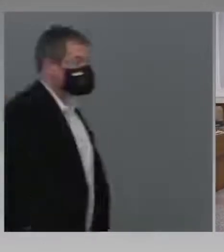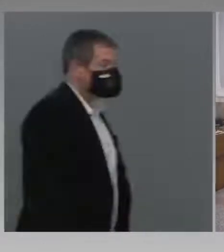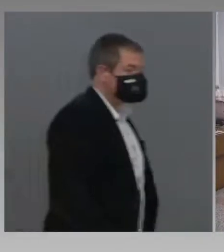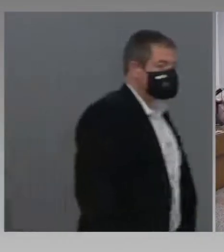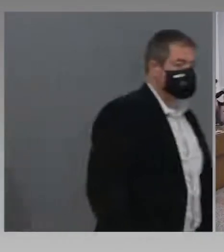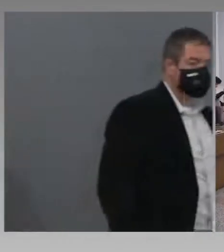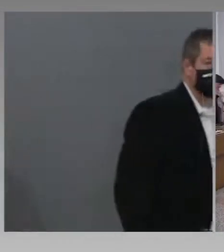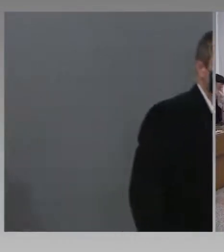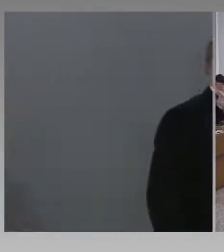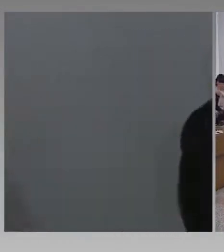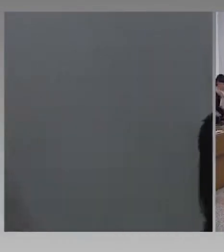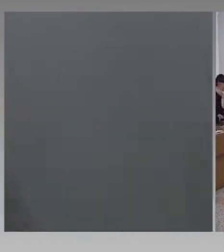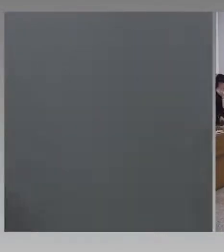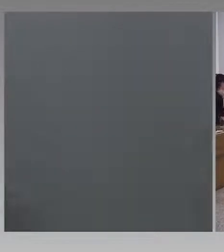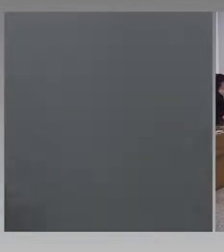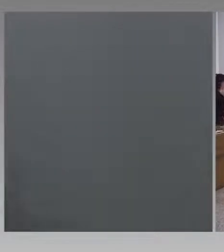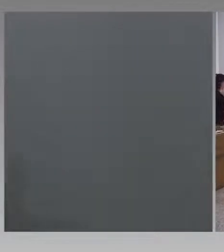Заради вашите въпроси